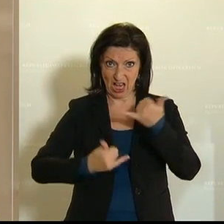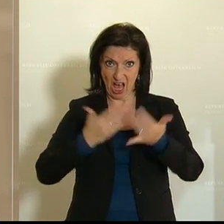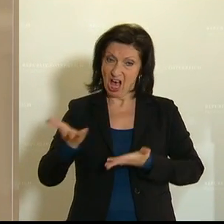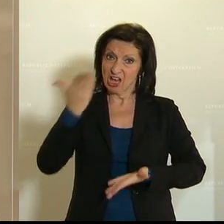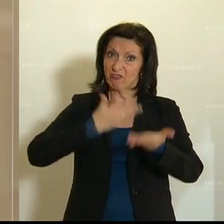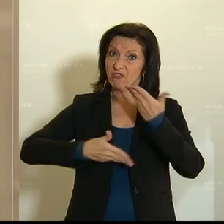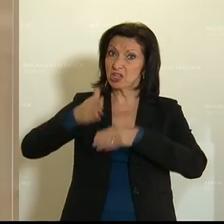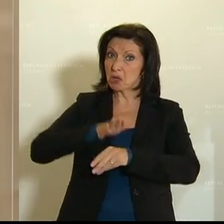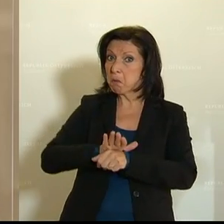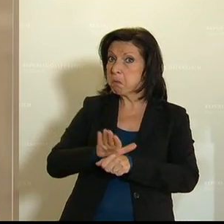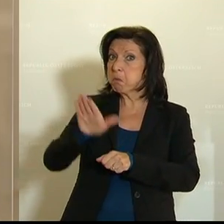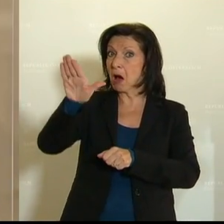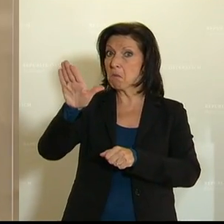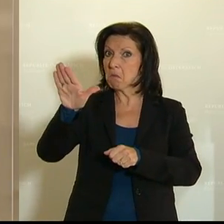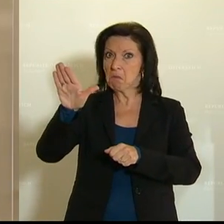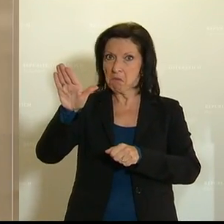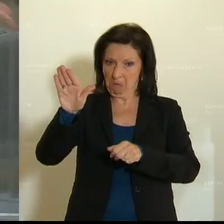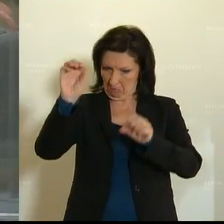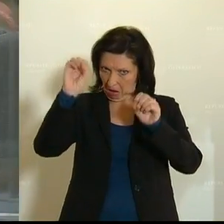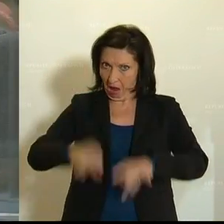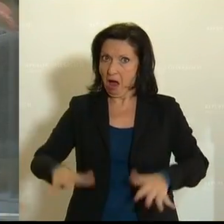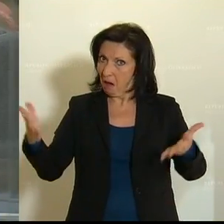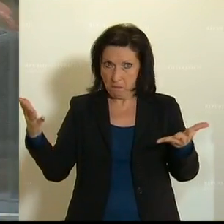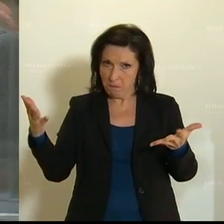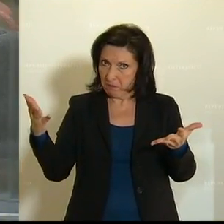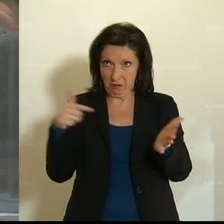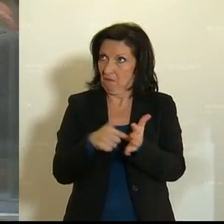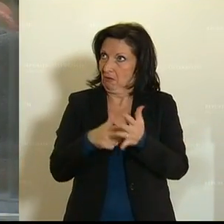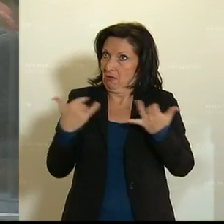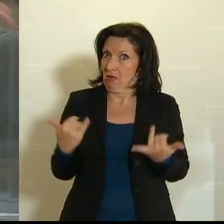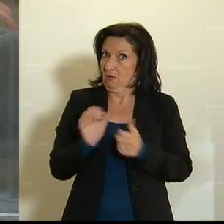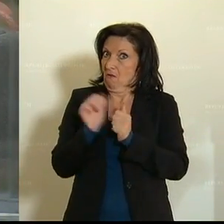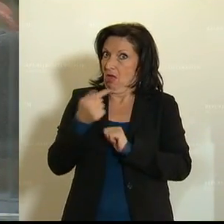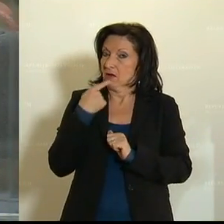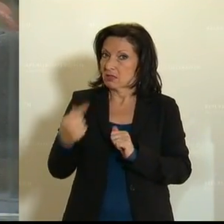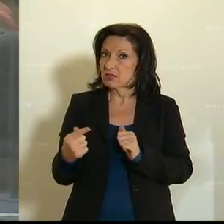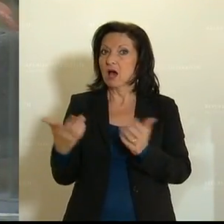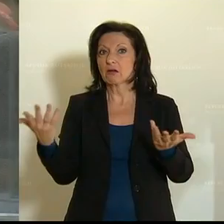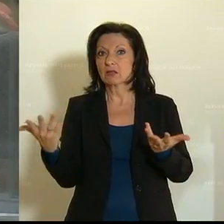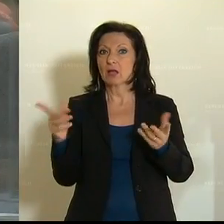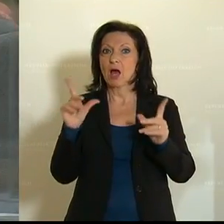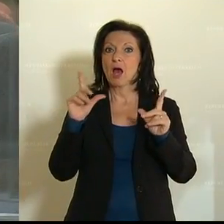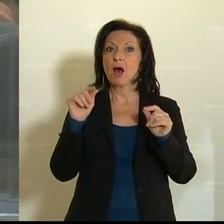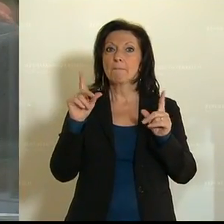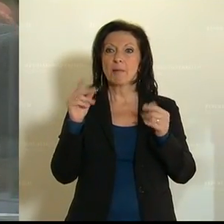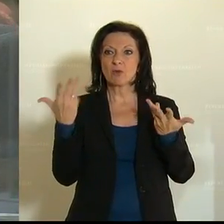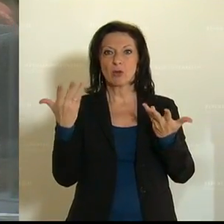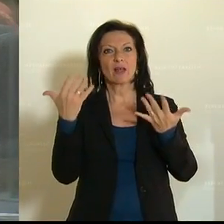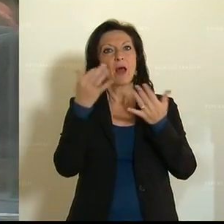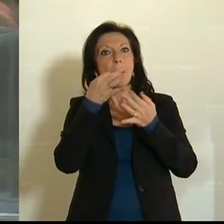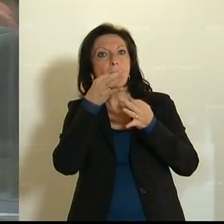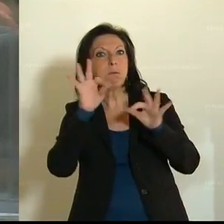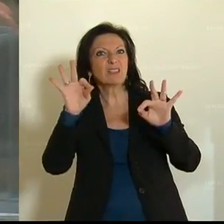Prognosen de facto abgesagt, hat die Prognose und die Erholung quasi aufgesaugt.